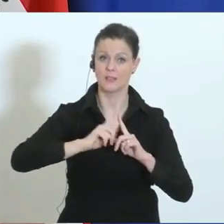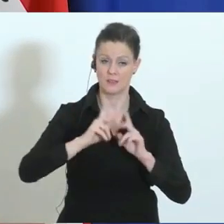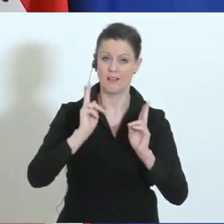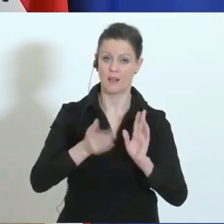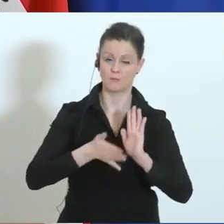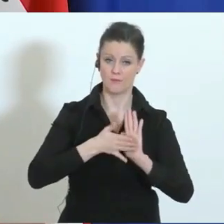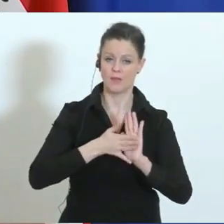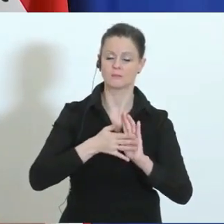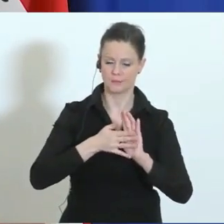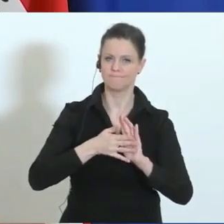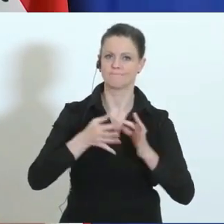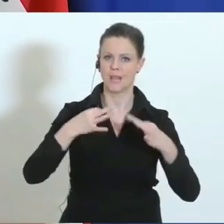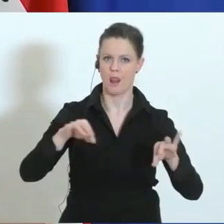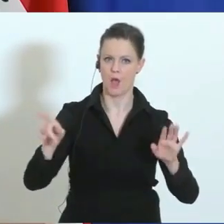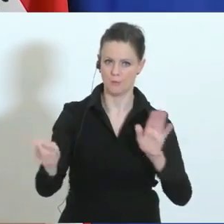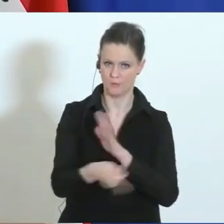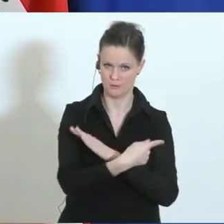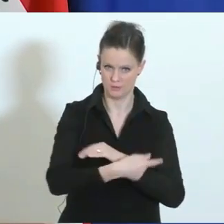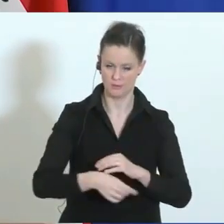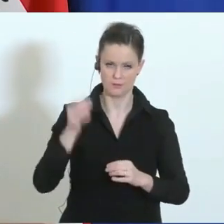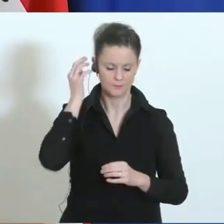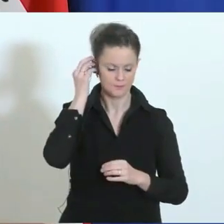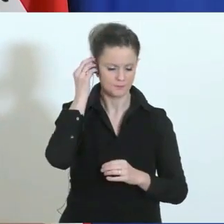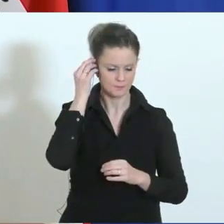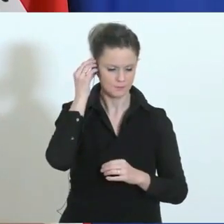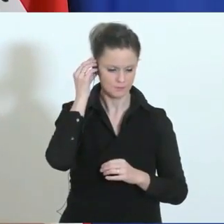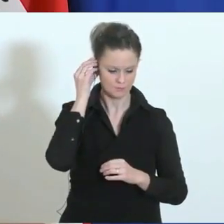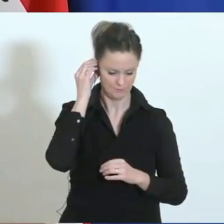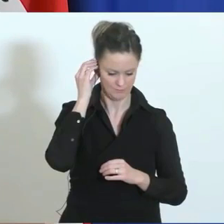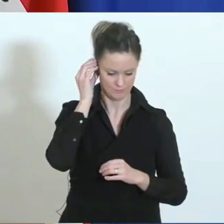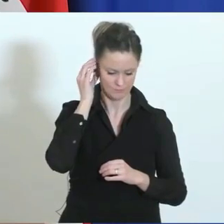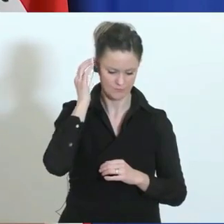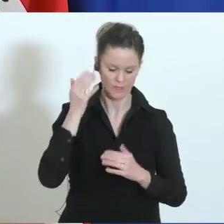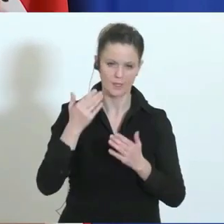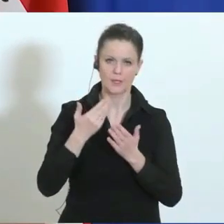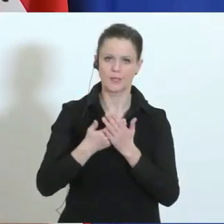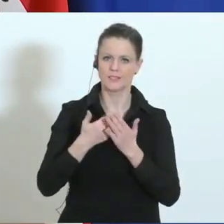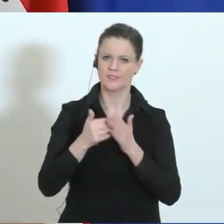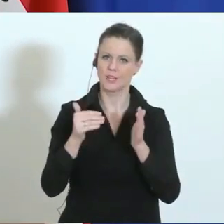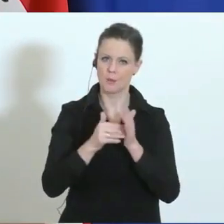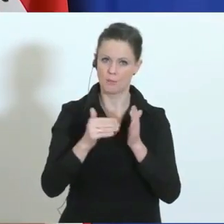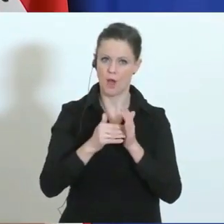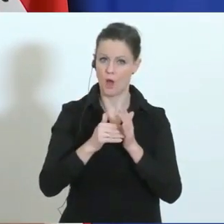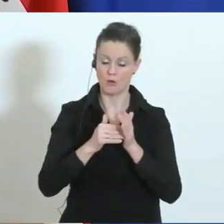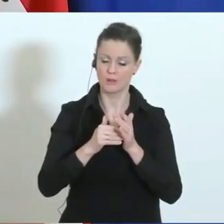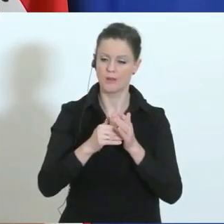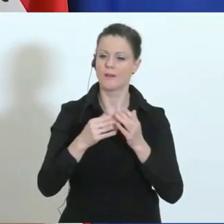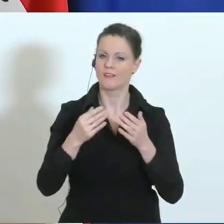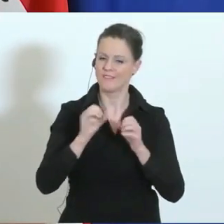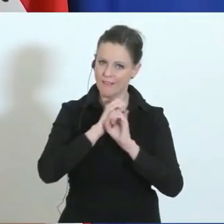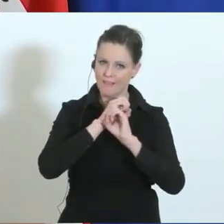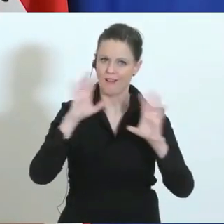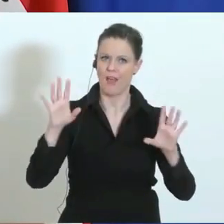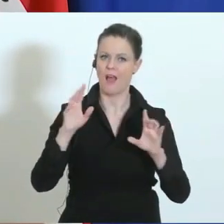deshalb ist es jetzt notwendig, für diese Grenzregion eine Lösung zu finden, damit eben hier erstens keine weitere Eskalation passiert vor Ort